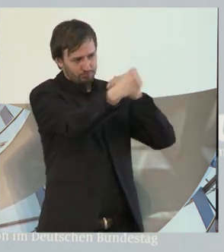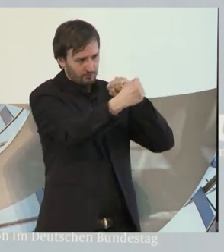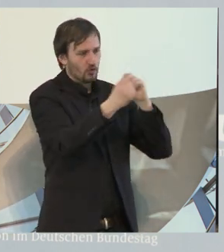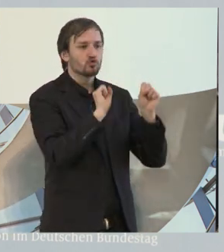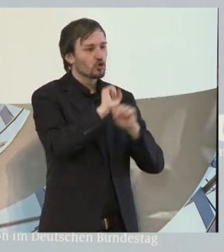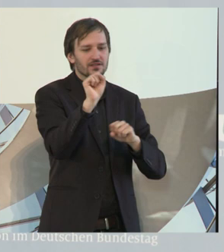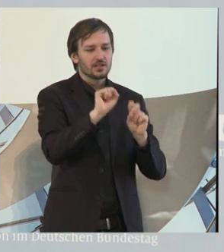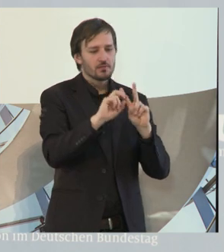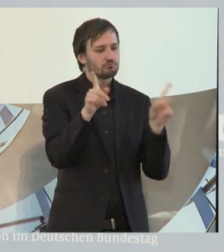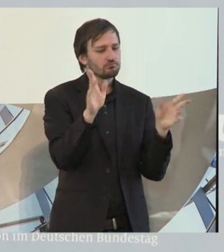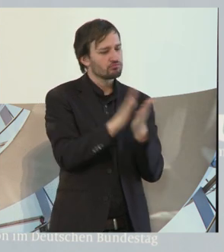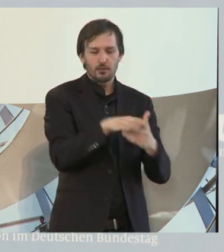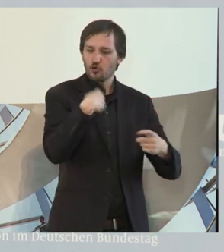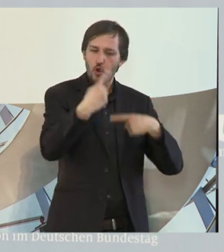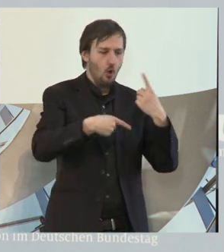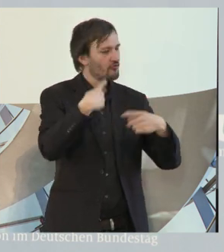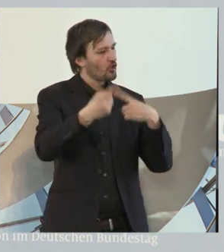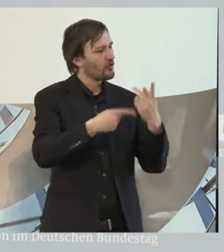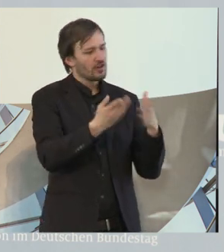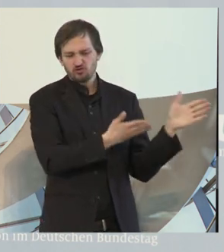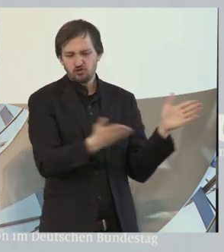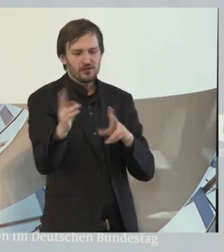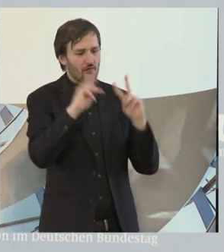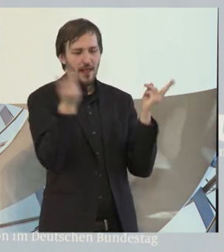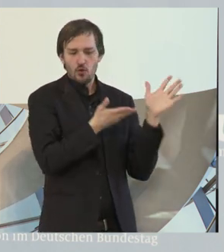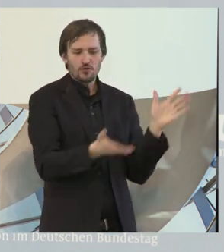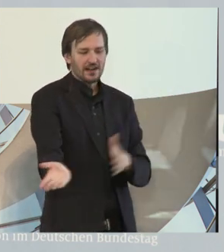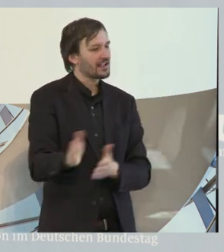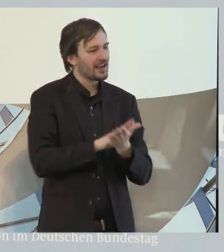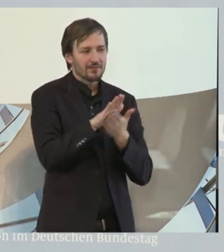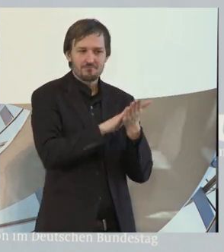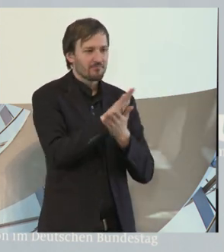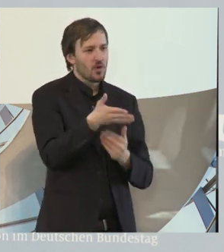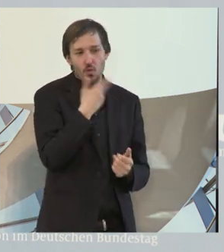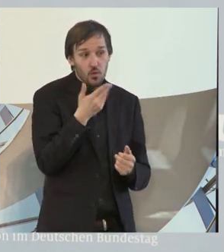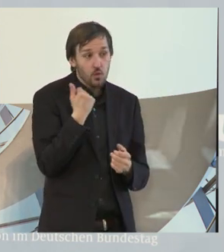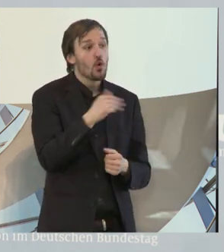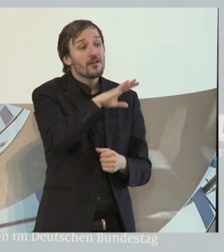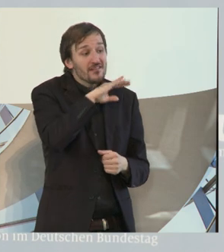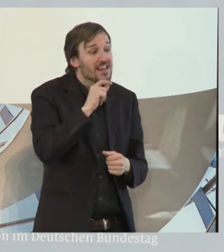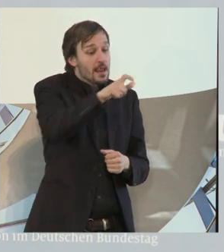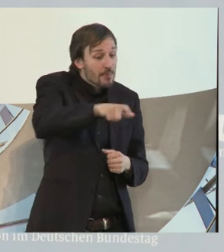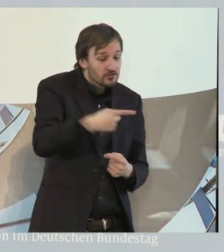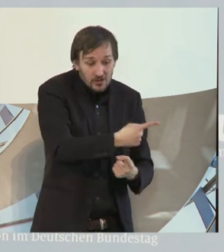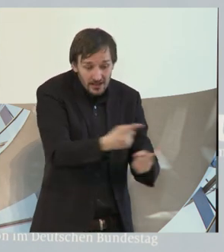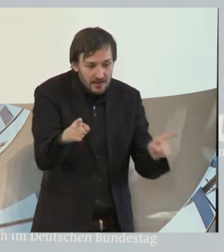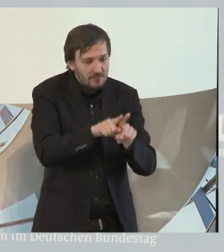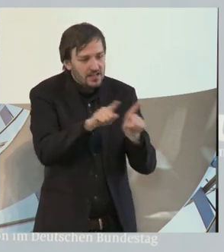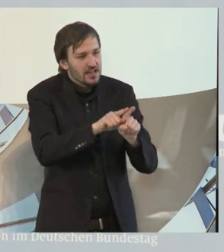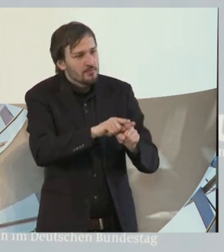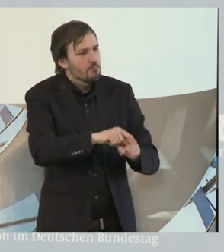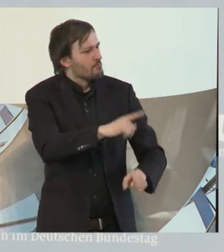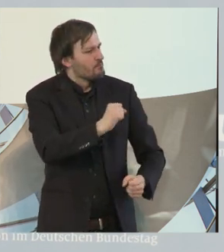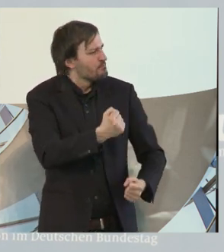Erde dreht sich immer noch um die Sonne. Die Welt ist nicht untergegangen. Und für viele, viele Menschen war damit aber ein Signal der